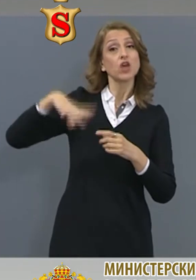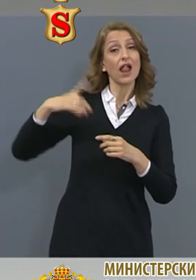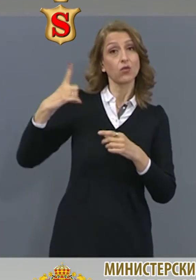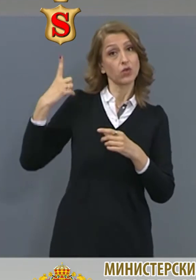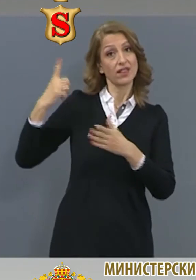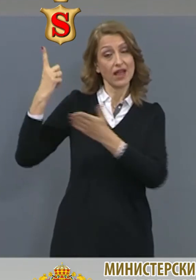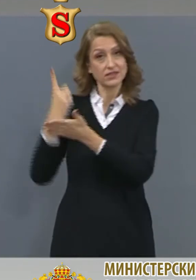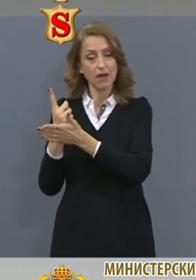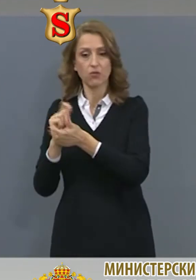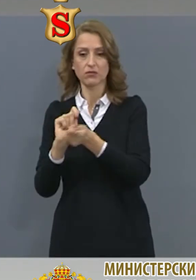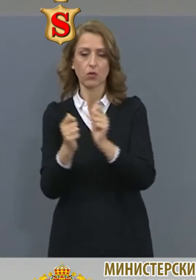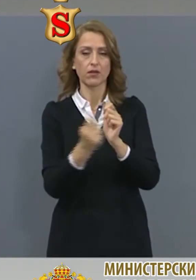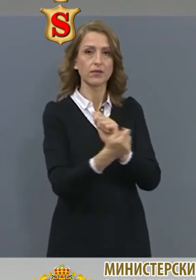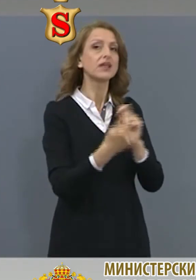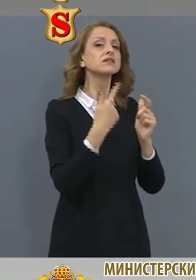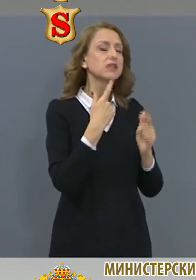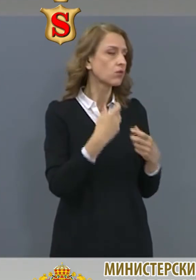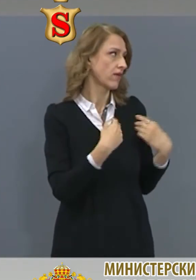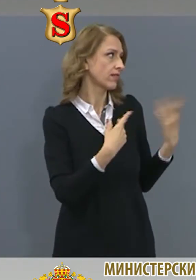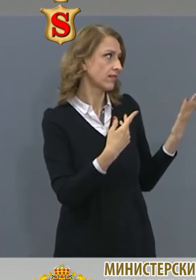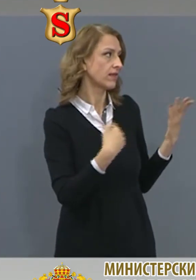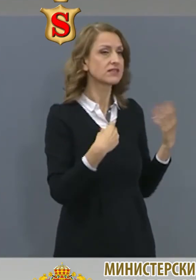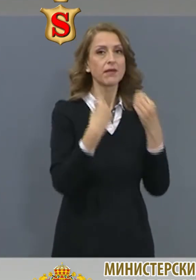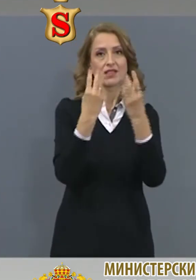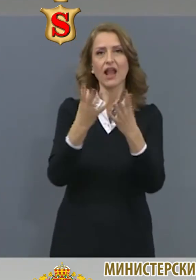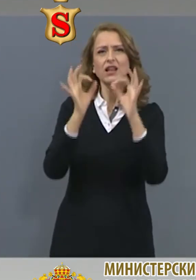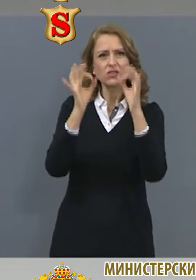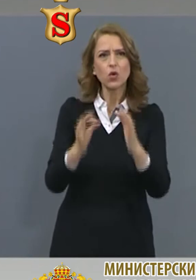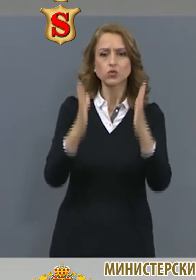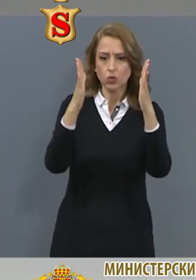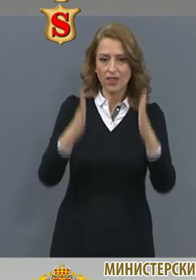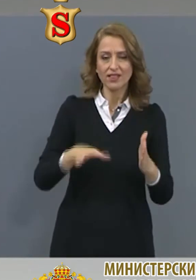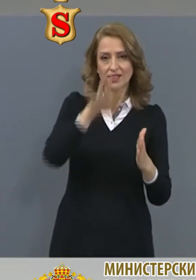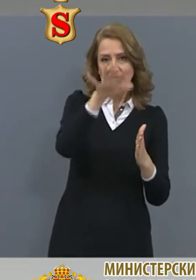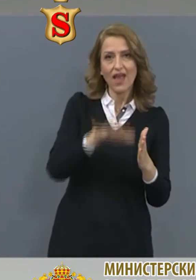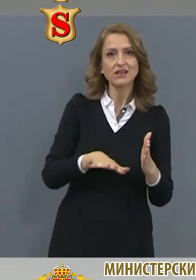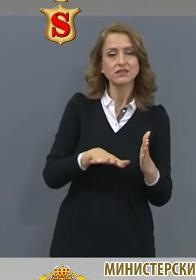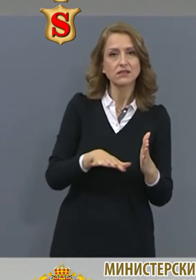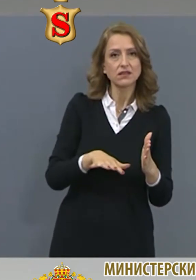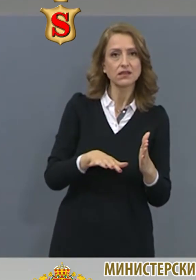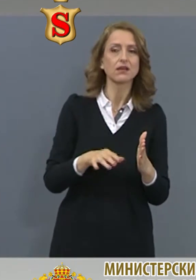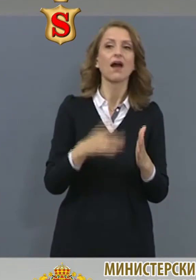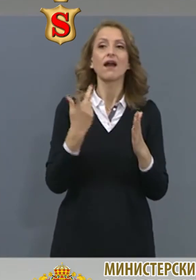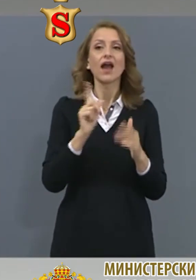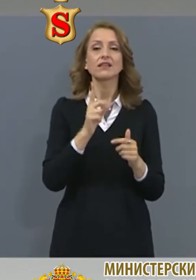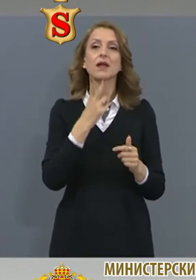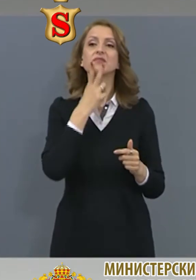изменителни. Затова сме направили текст, който се вижда как би трябвало да излежда заповеда, ако в първоначална текст се отразят всички изменения.